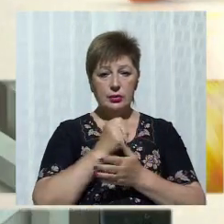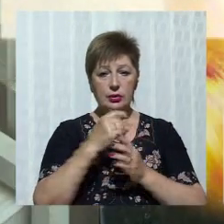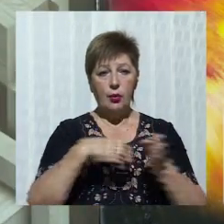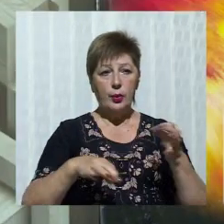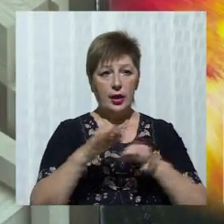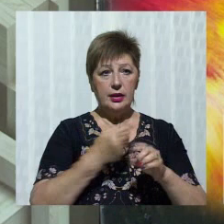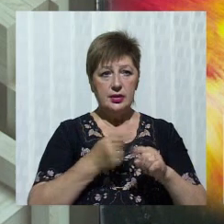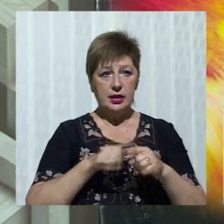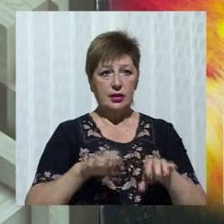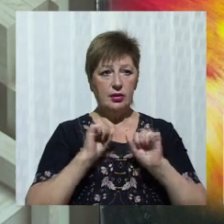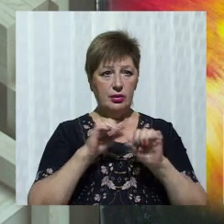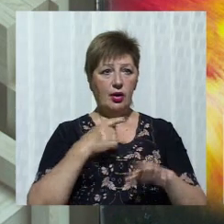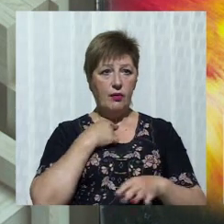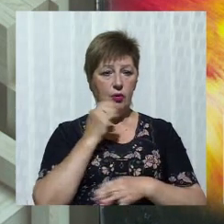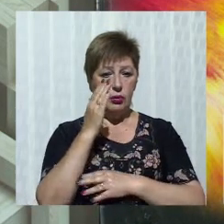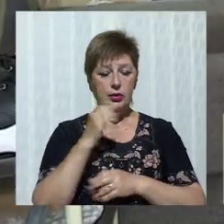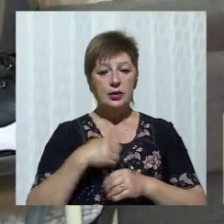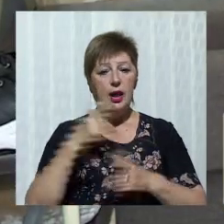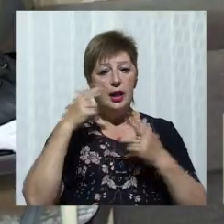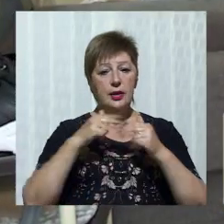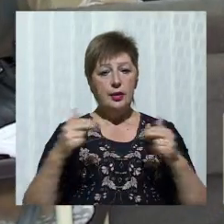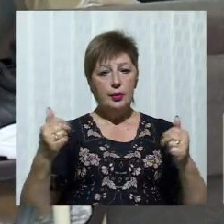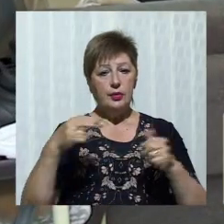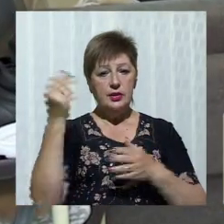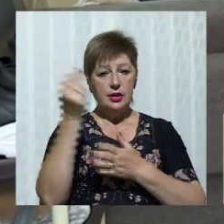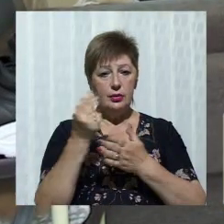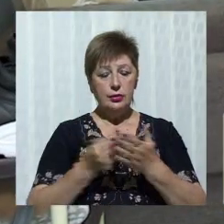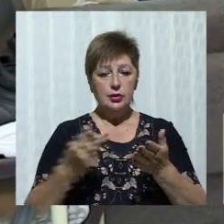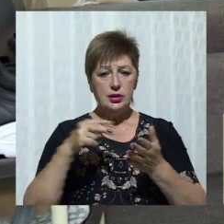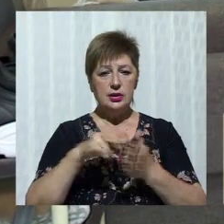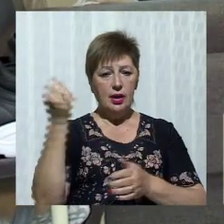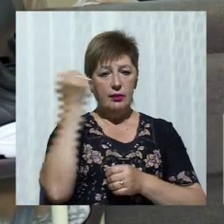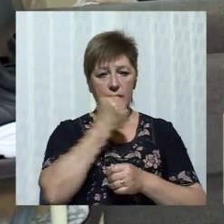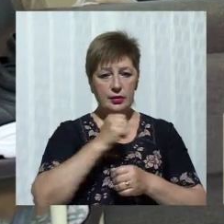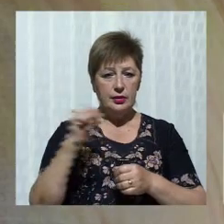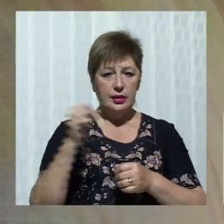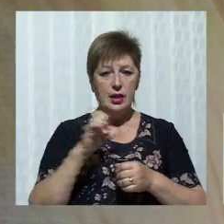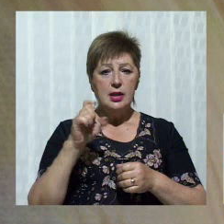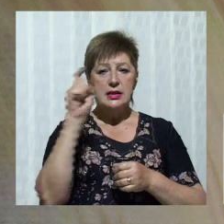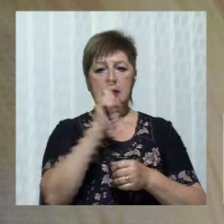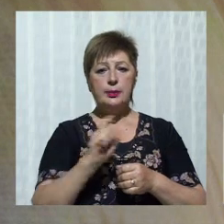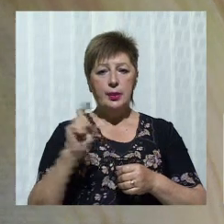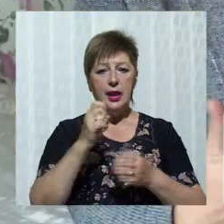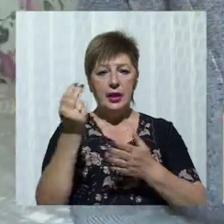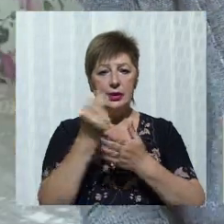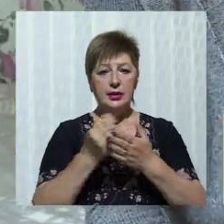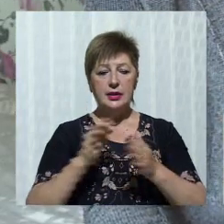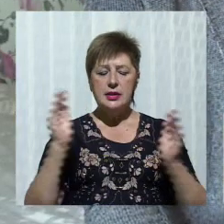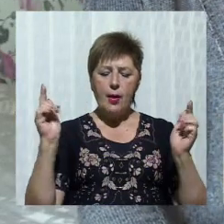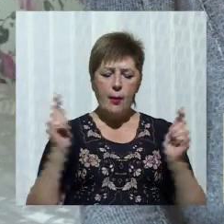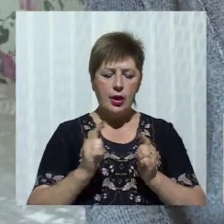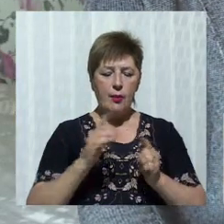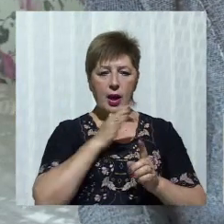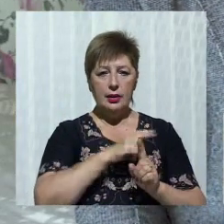голос. Дніпровський художник став новим рекордсменом України з малювання спрей-картини за мінімальний час. Ми подвали